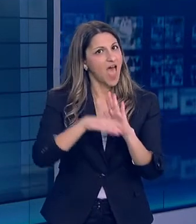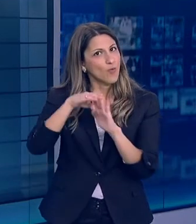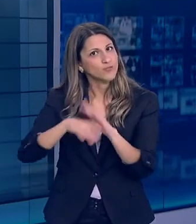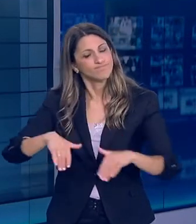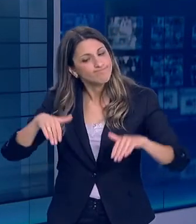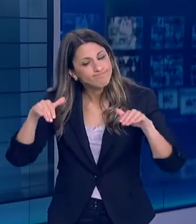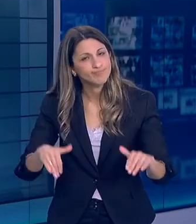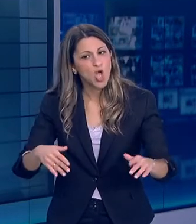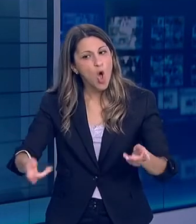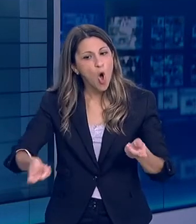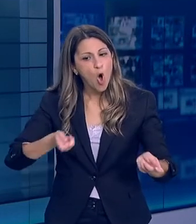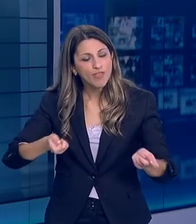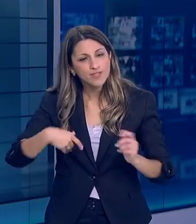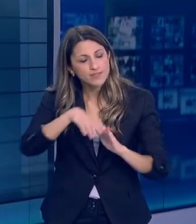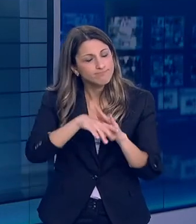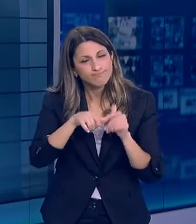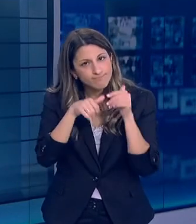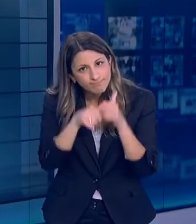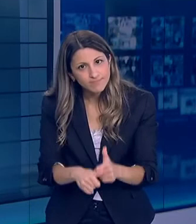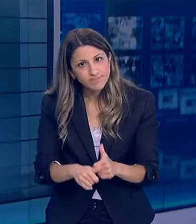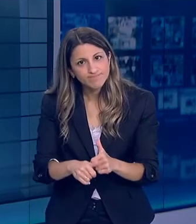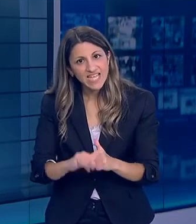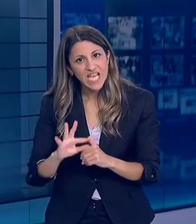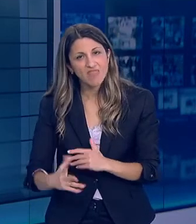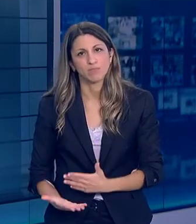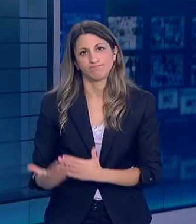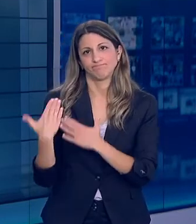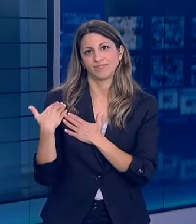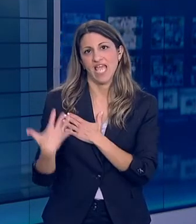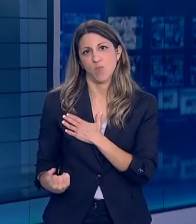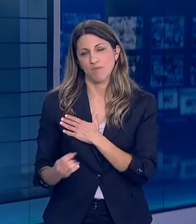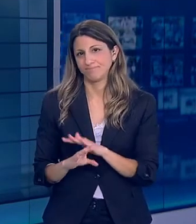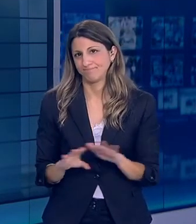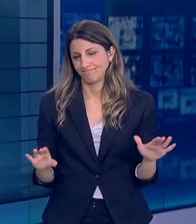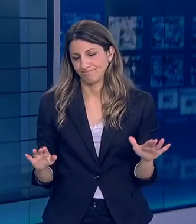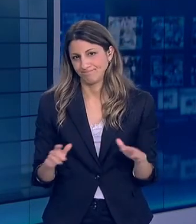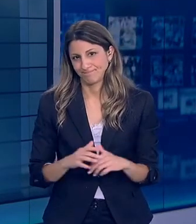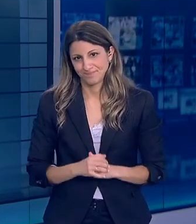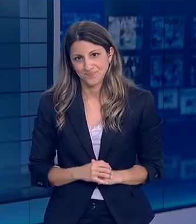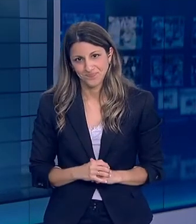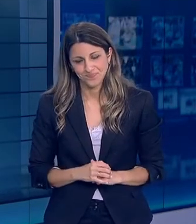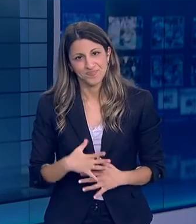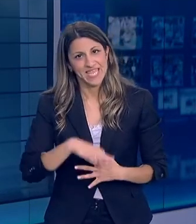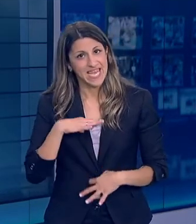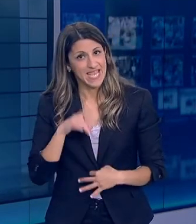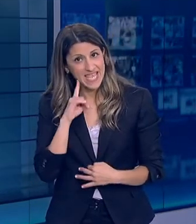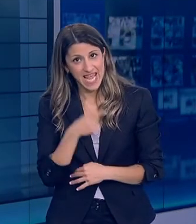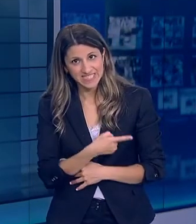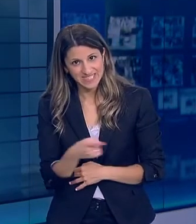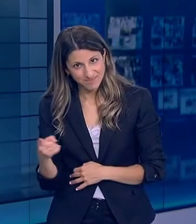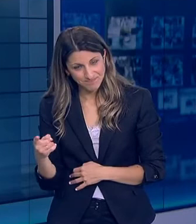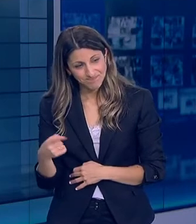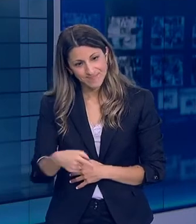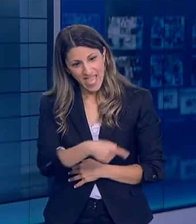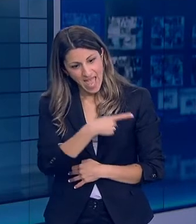Και των διηγιών Και παραμένουμε υπεύθυνοι Στην καθημερινότητά μας Αγαπητοί μου συμπολίτες Κυρίες και κύριοι Από την πολιτική